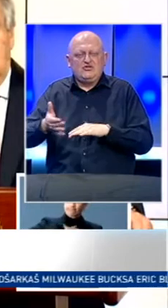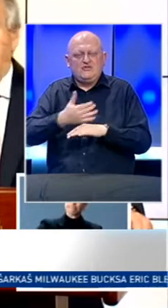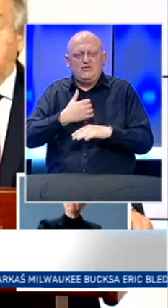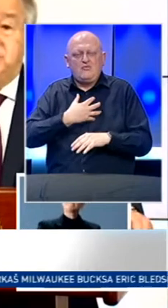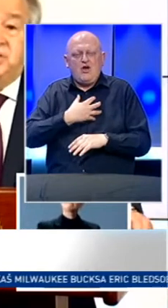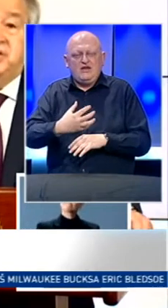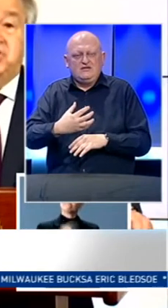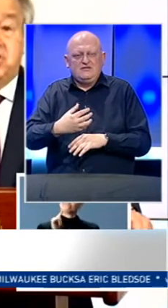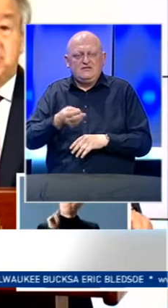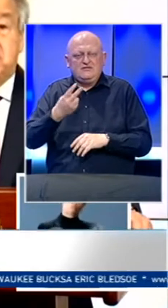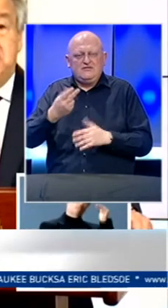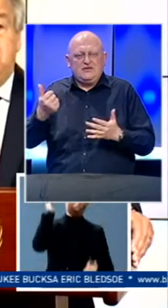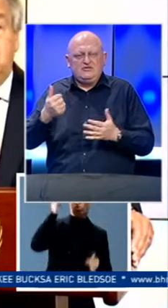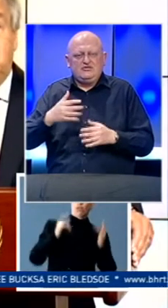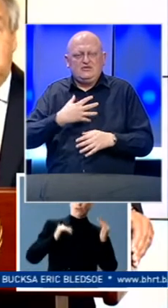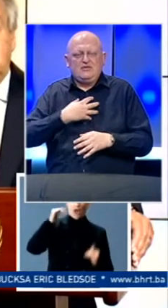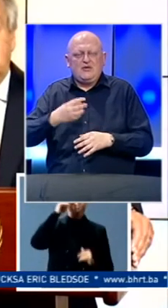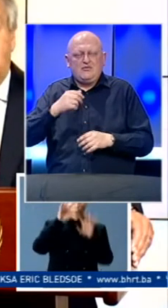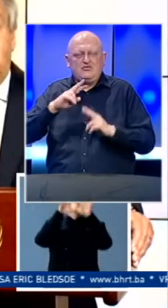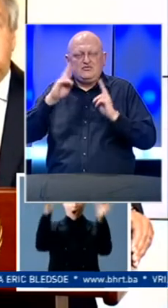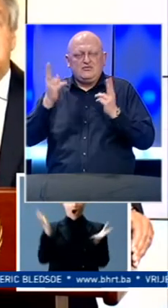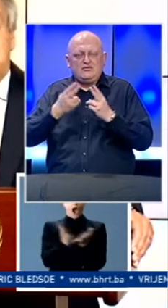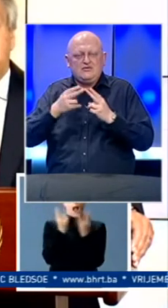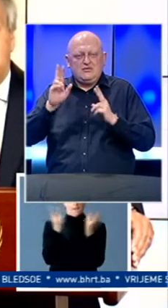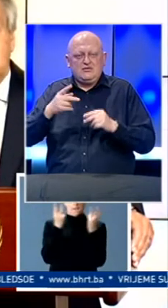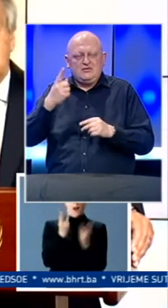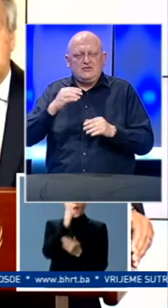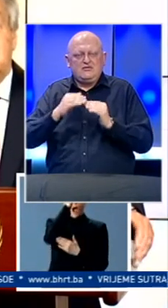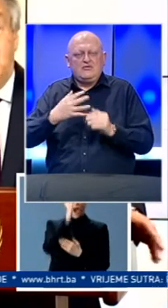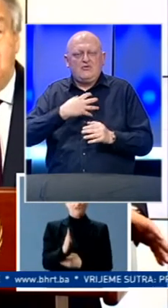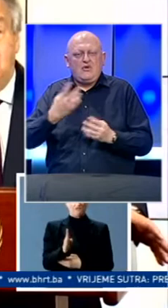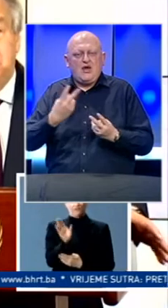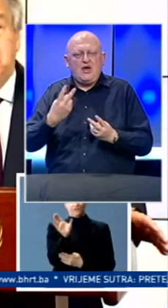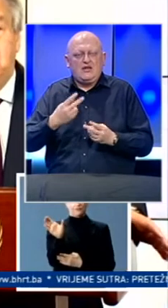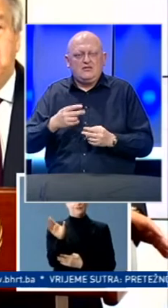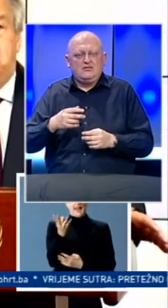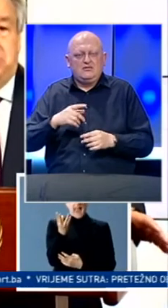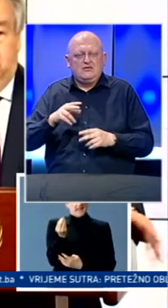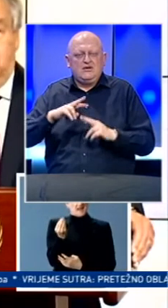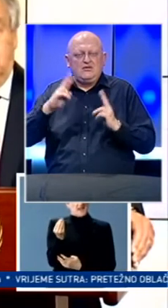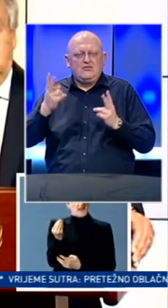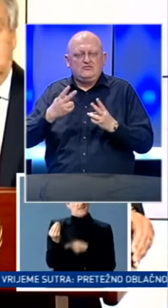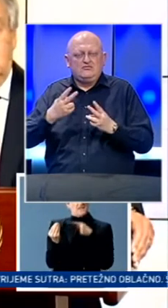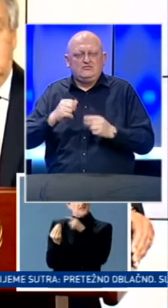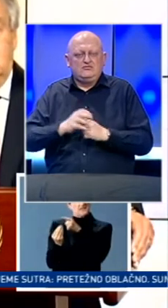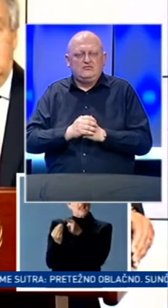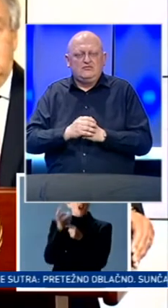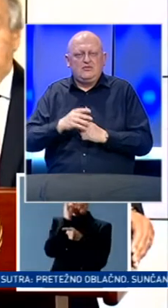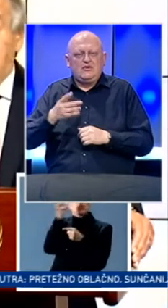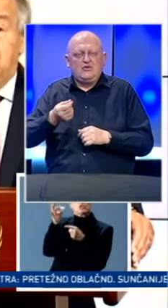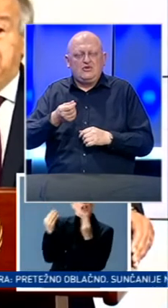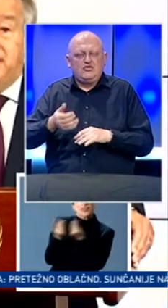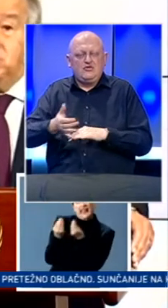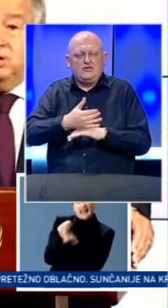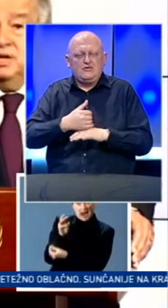bogatstva. 26 najbogatijih ljudi na svijetu posjeduju jednako bogatstvo koliko je polovica globalne populacije, ali dohodak,